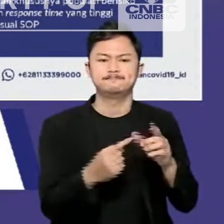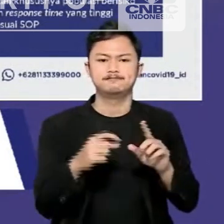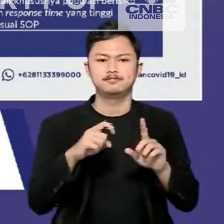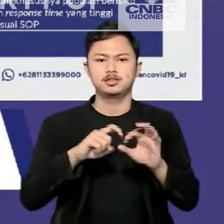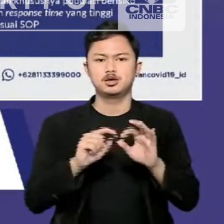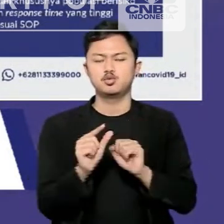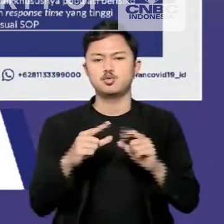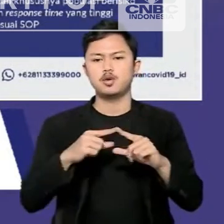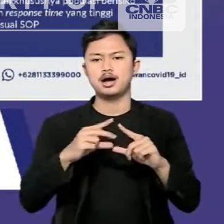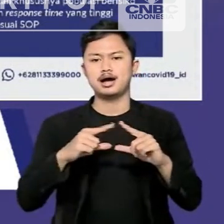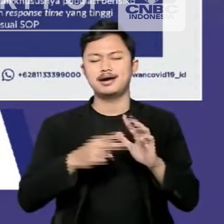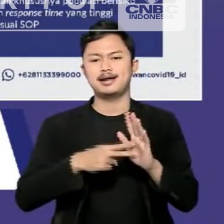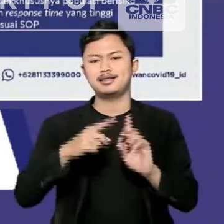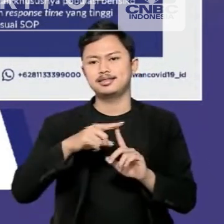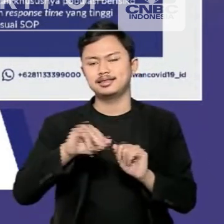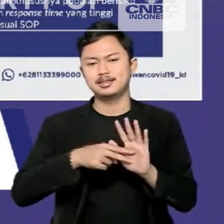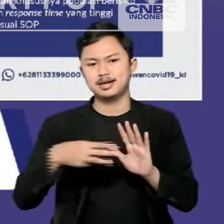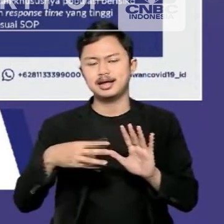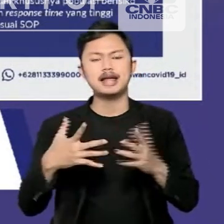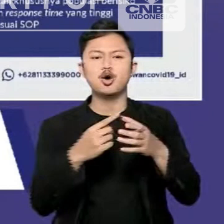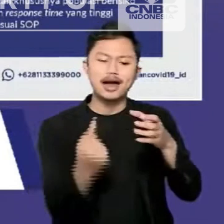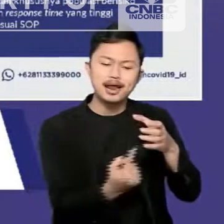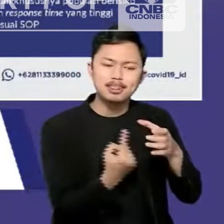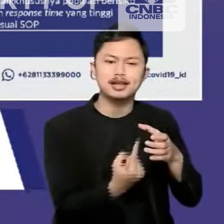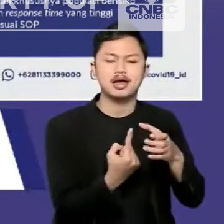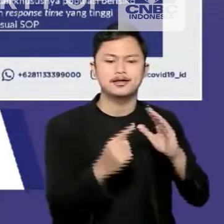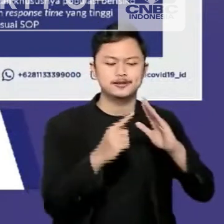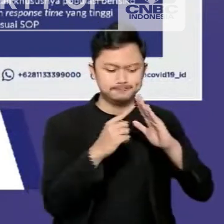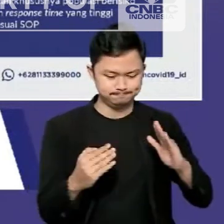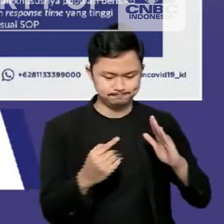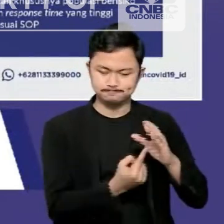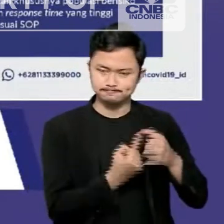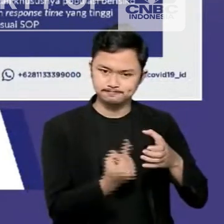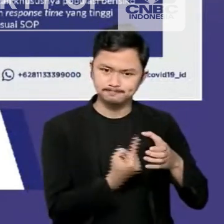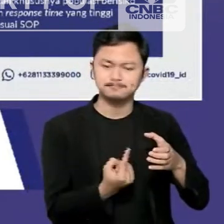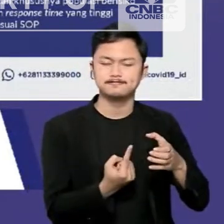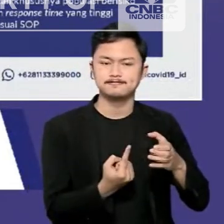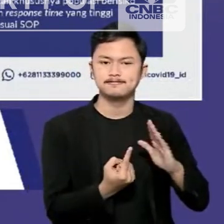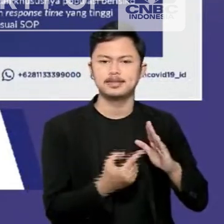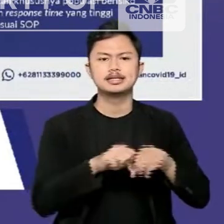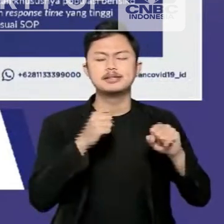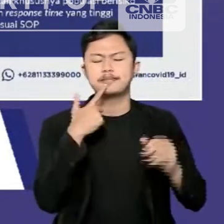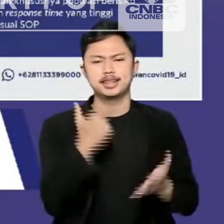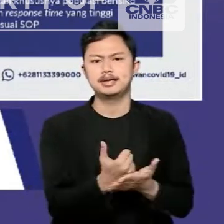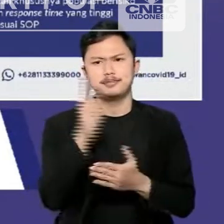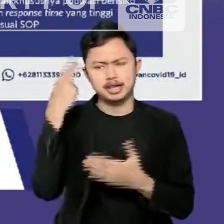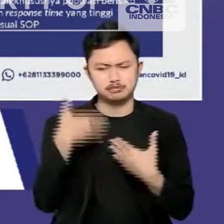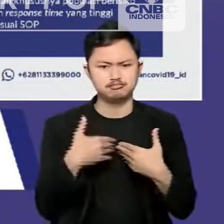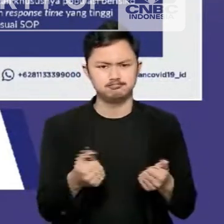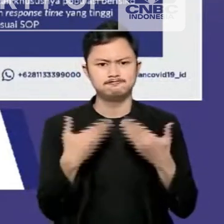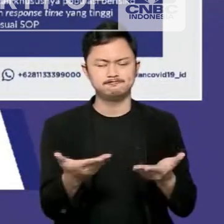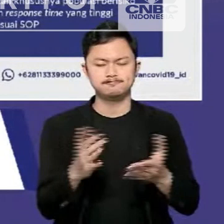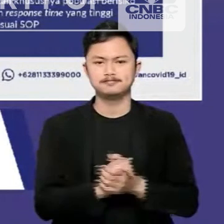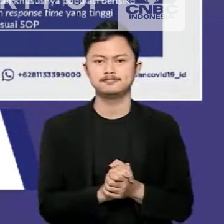Wisma men-screening pihak yang layak karantina di fasilitas yang disediakan oleh pemerintah. Ketiga,